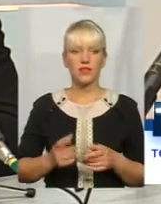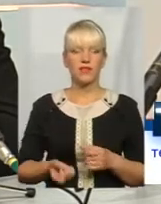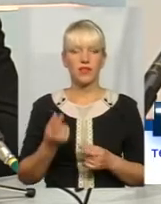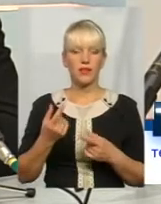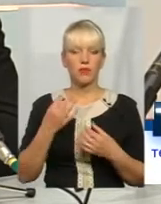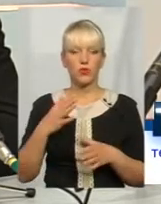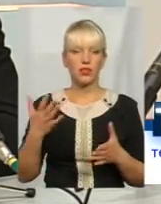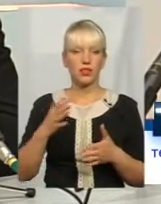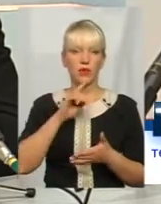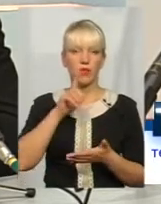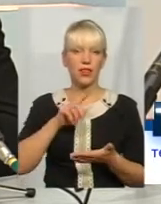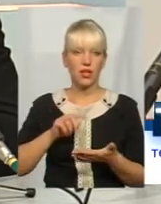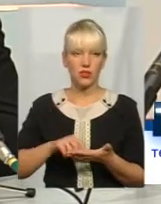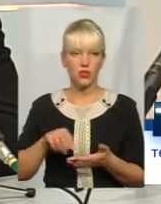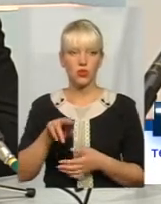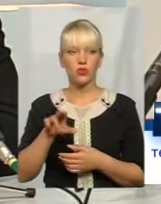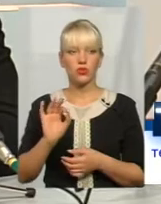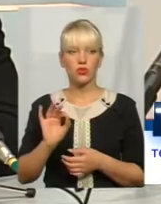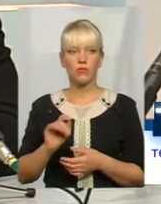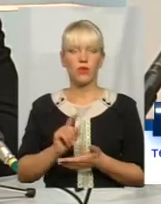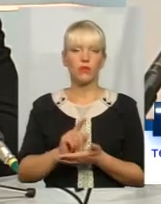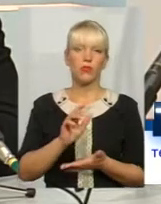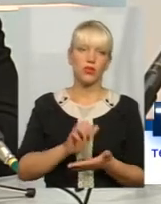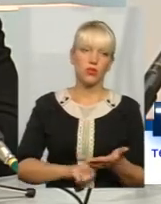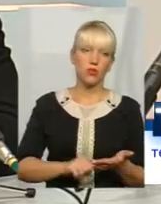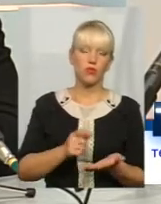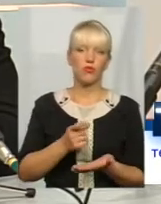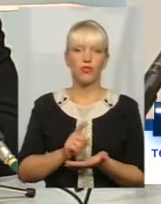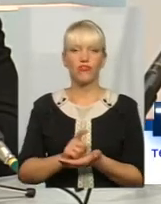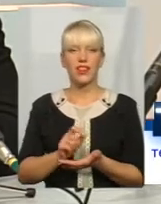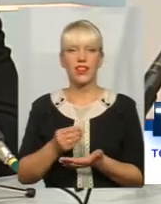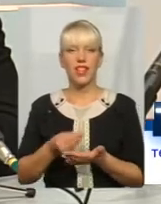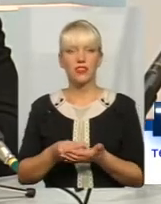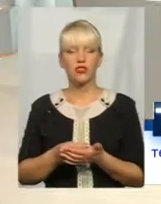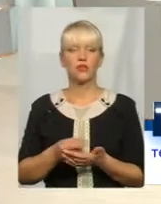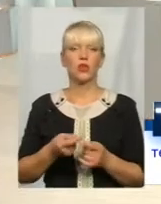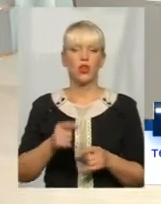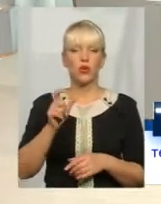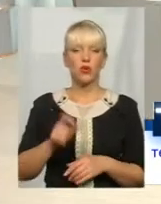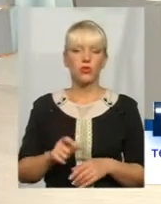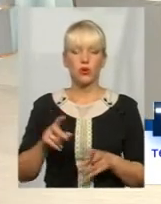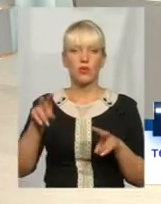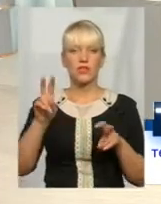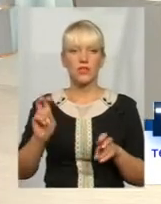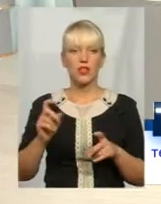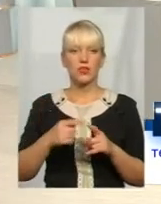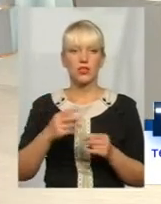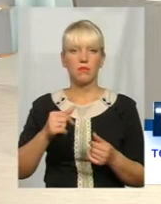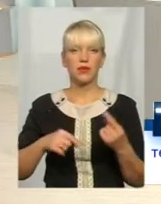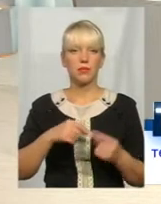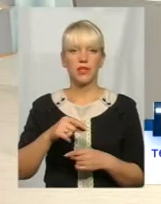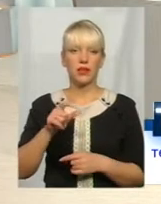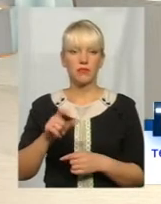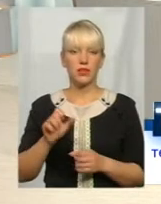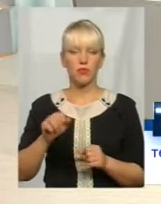будь-яких питань щодо податкової, фінансової, така особа в статусі підприємця може